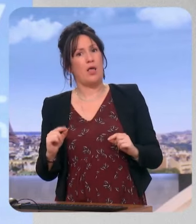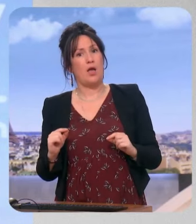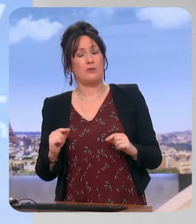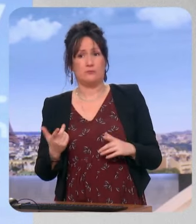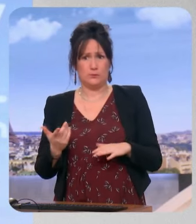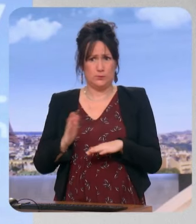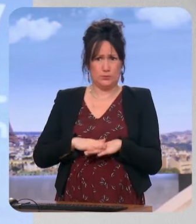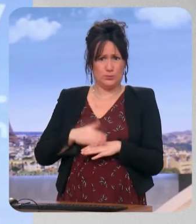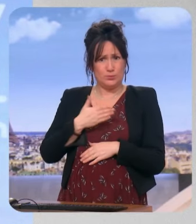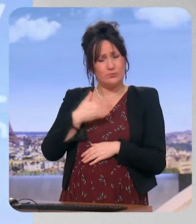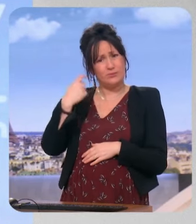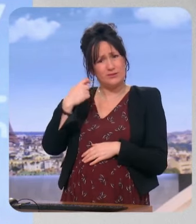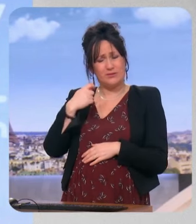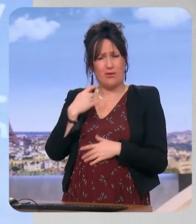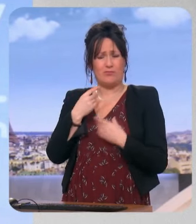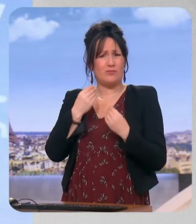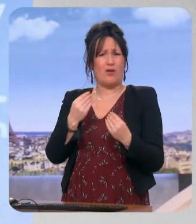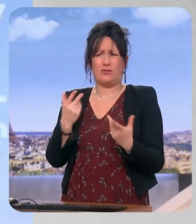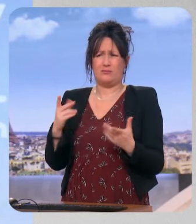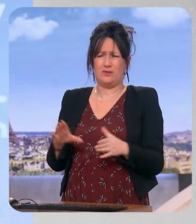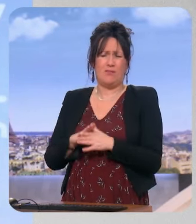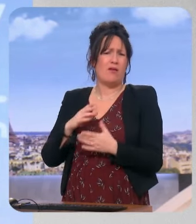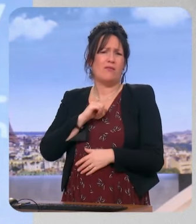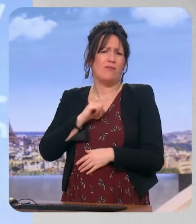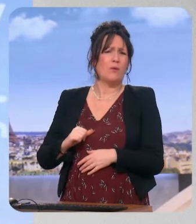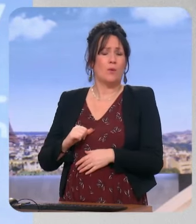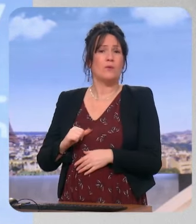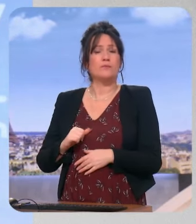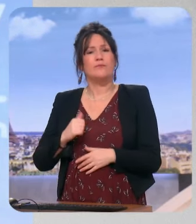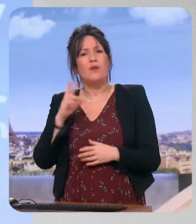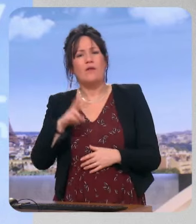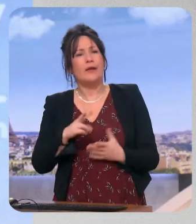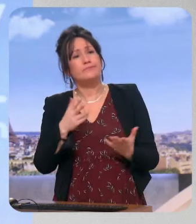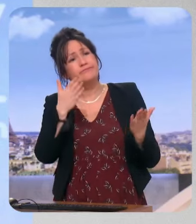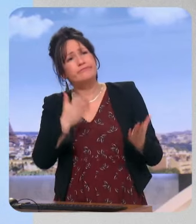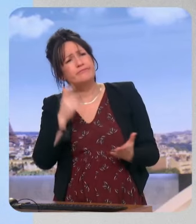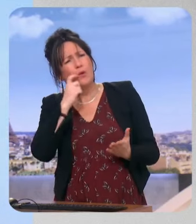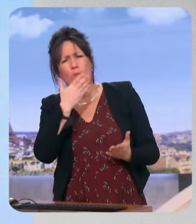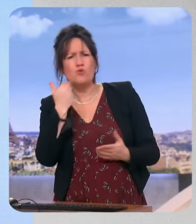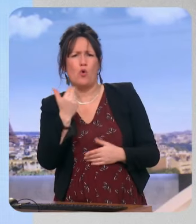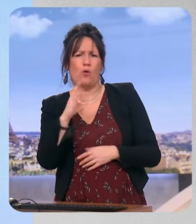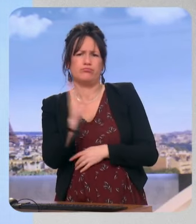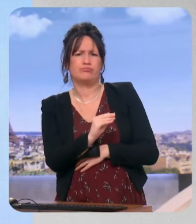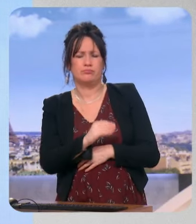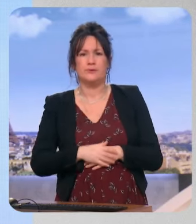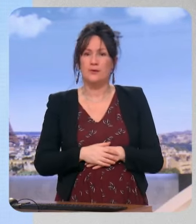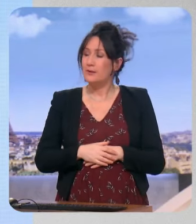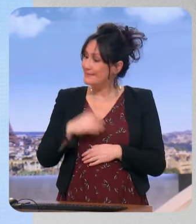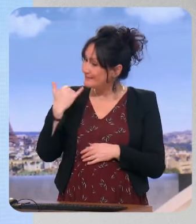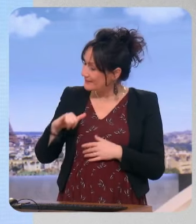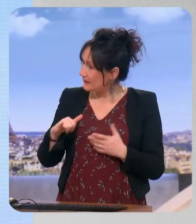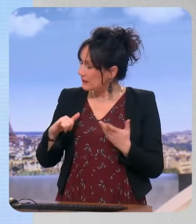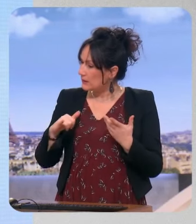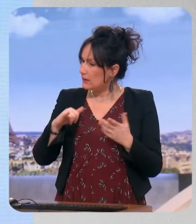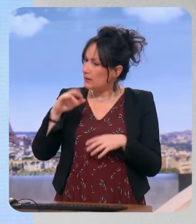'Emmanuel Macron nous a affaibli de par ses déclarations de 20 ans. En fait, Emmanuel Macron ferait mieux de se taire, je vais vous dire. Si la Russie venait à gagner cette guerre, ça changerait la vie des